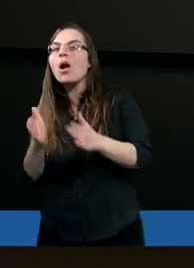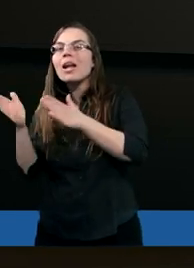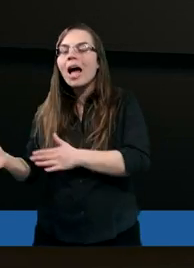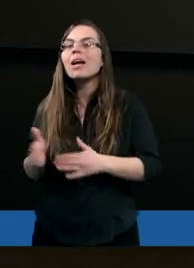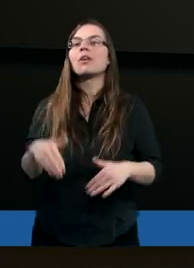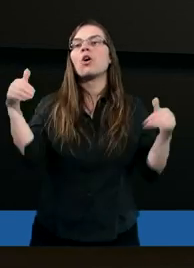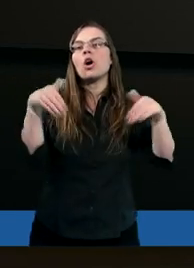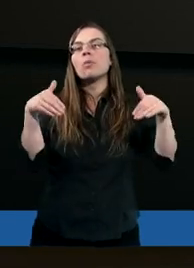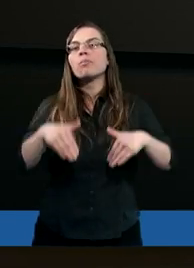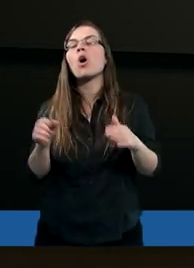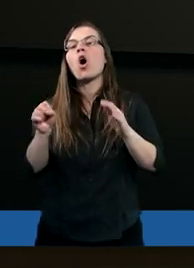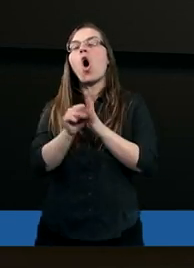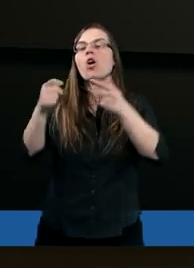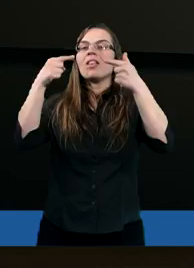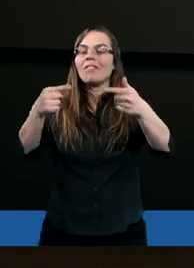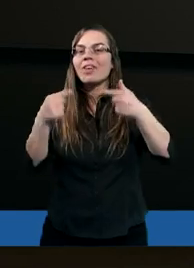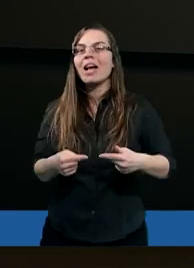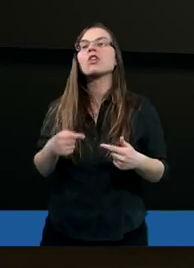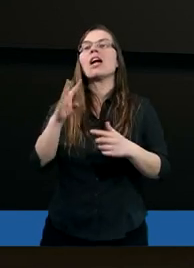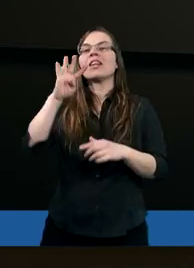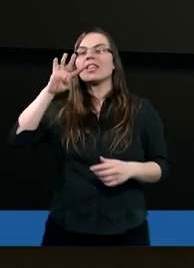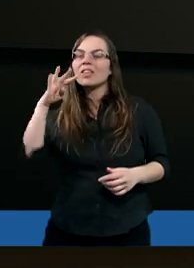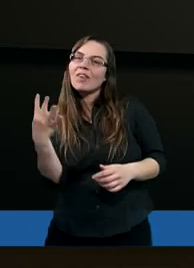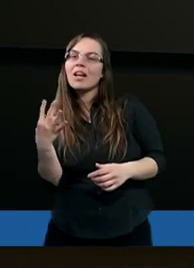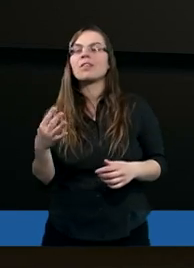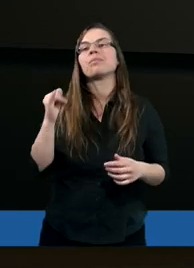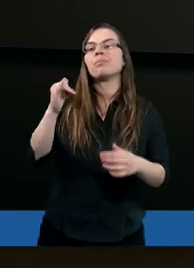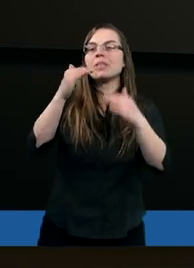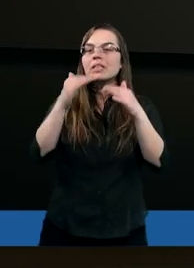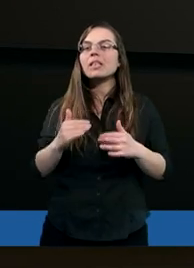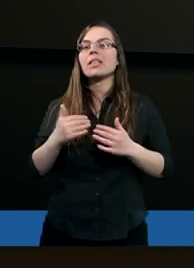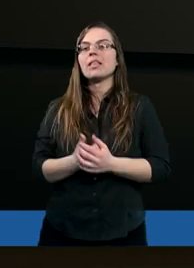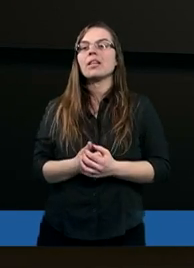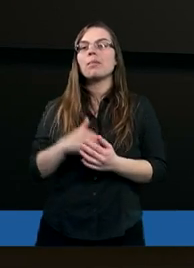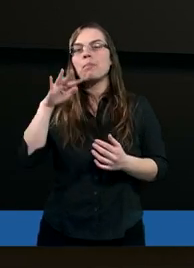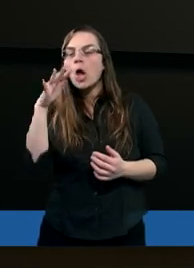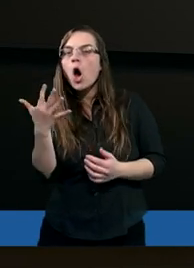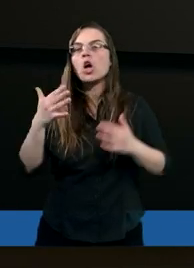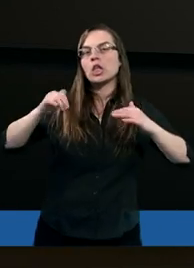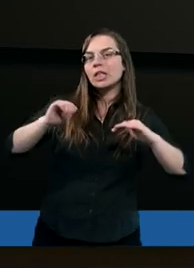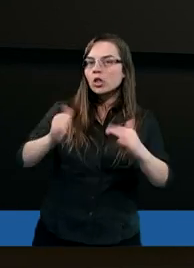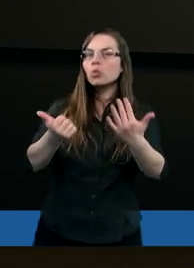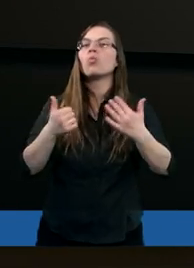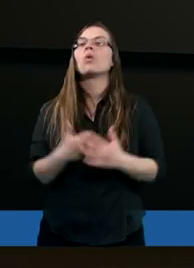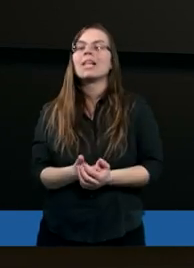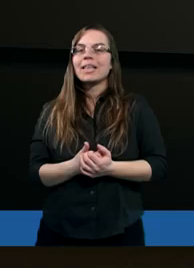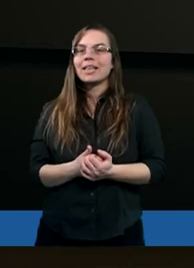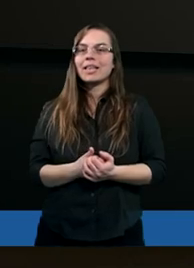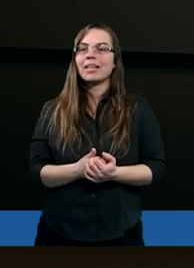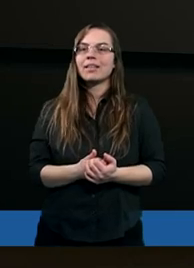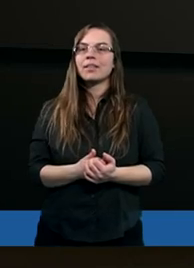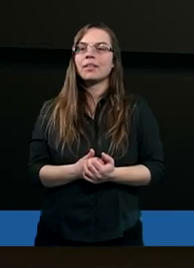może od wiersza czwartego, czwarty, piąty, szósty